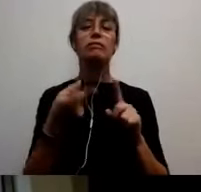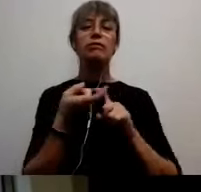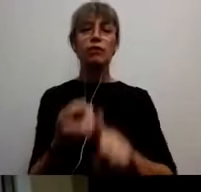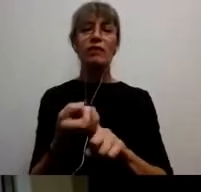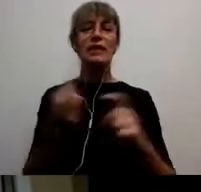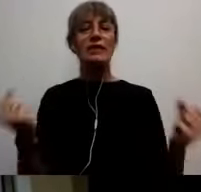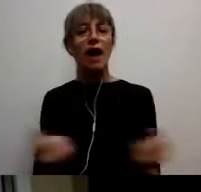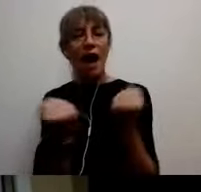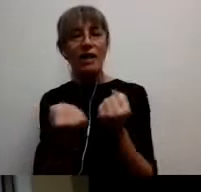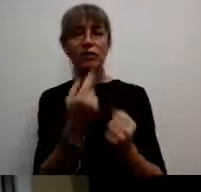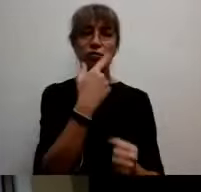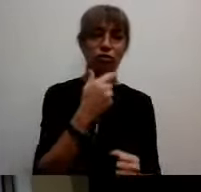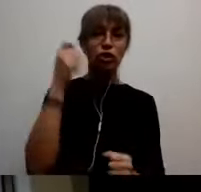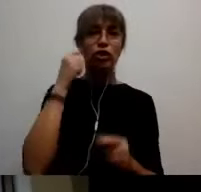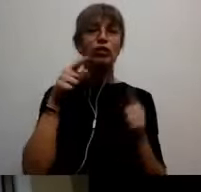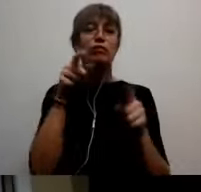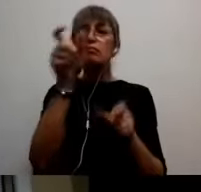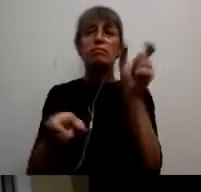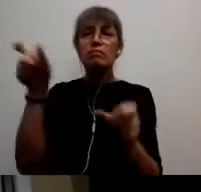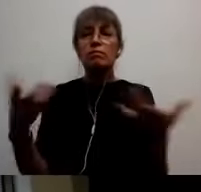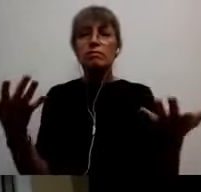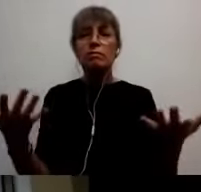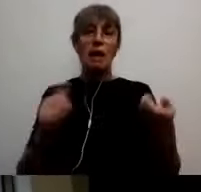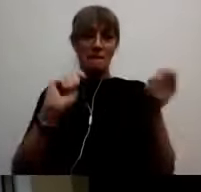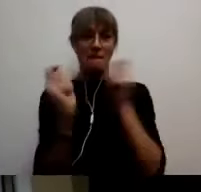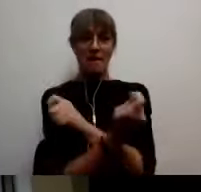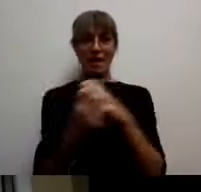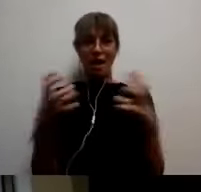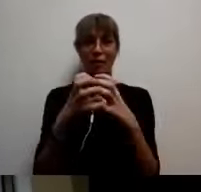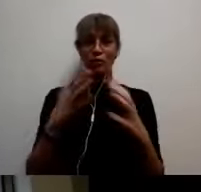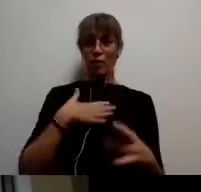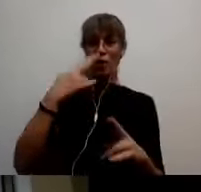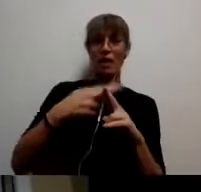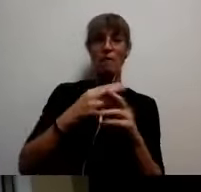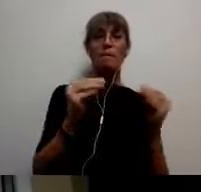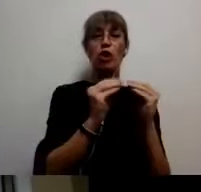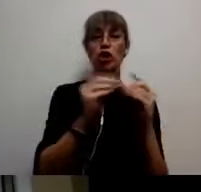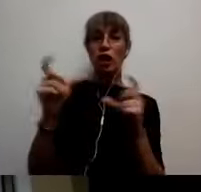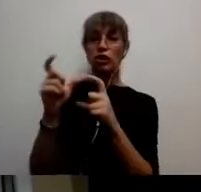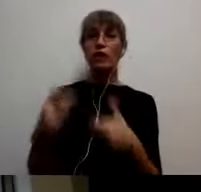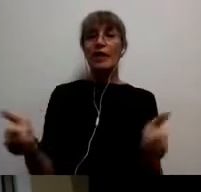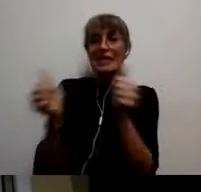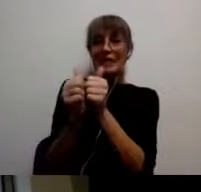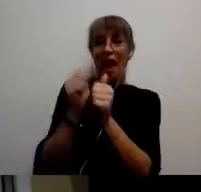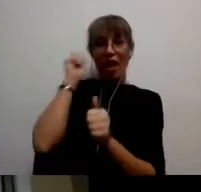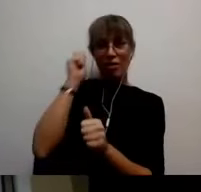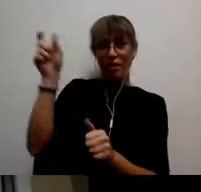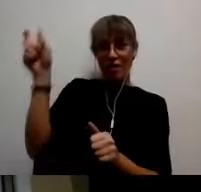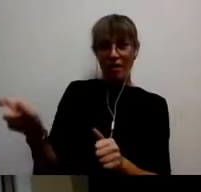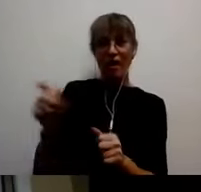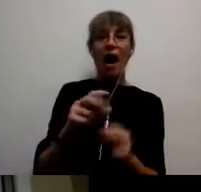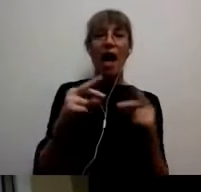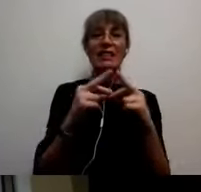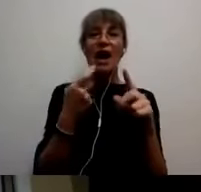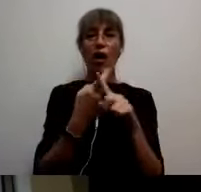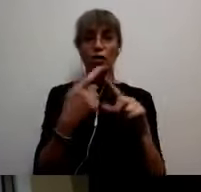i aktivistkinjama koje menjaju naše društvo. Moje ime je Božedar Stojkoj zajedno sa Andrejom Košić. Danas ću biti vaš